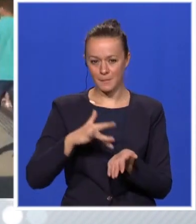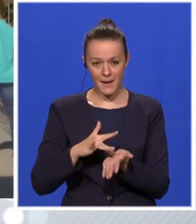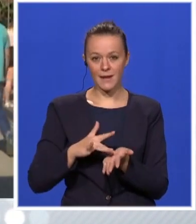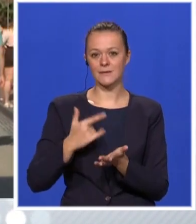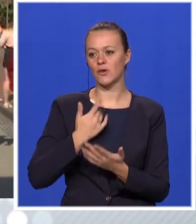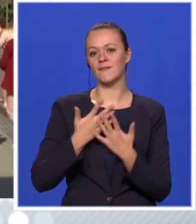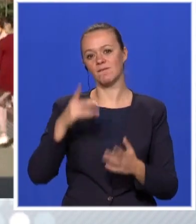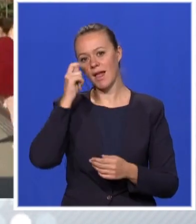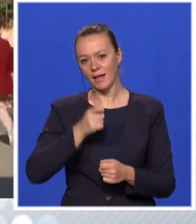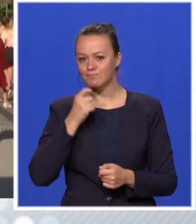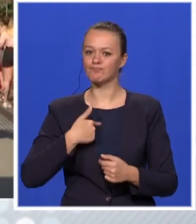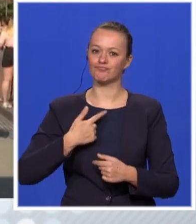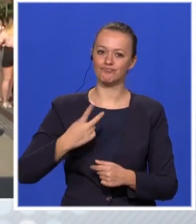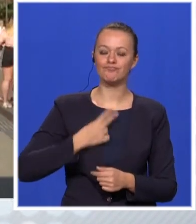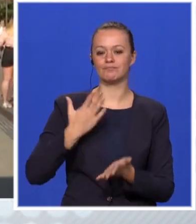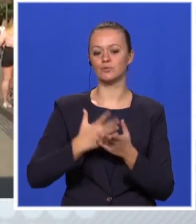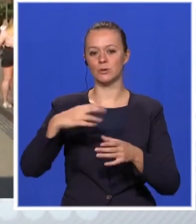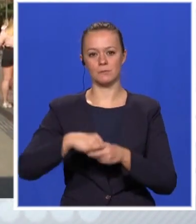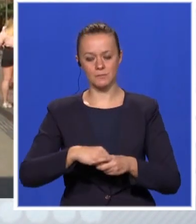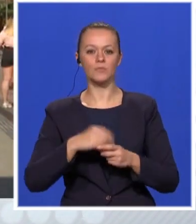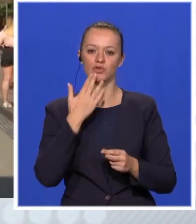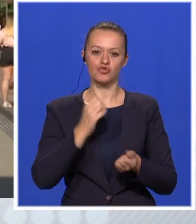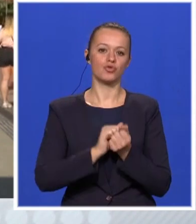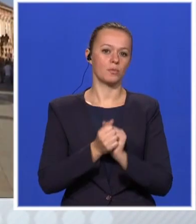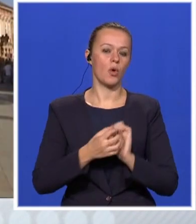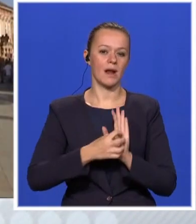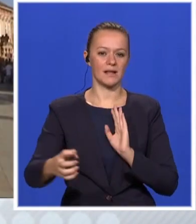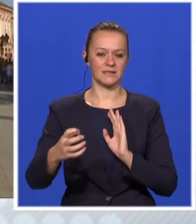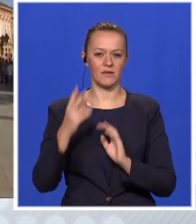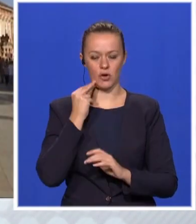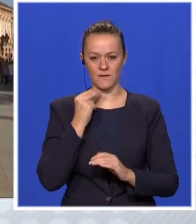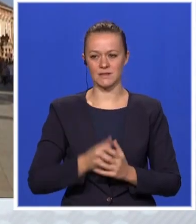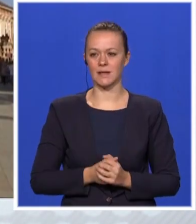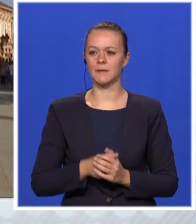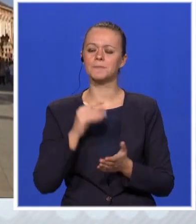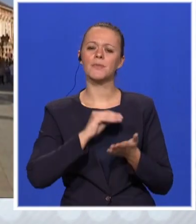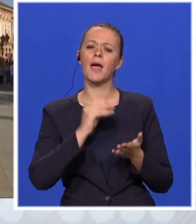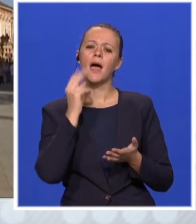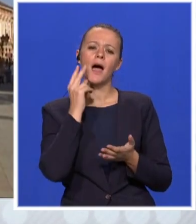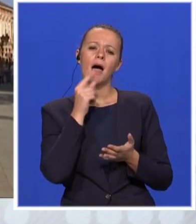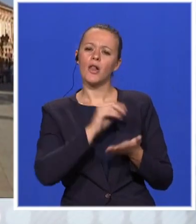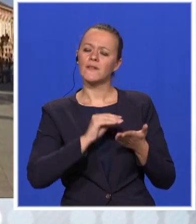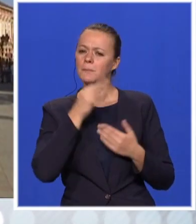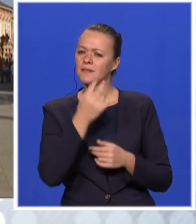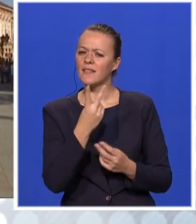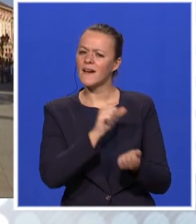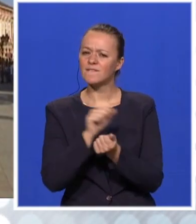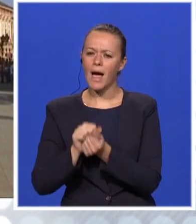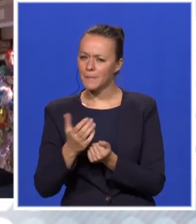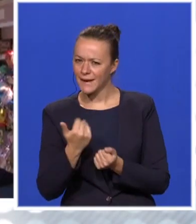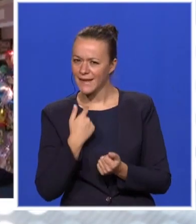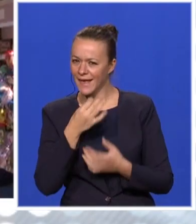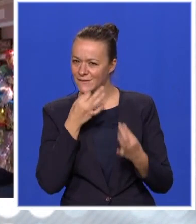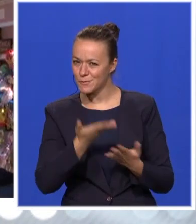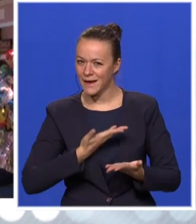bio deo celeve priče i što ću nastaviti da se borim za Novi Sad. Možete da vam otkrite koje su to dve fabrike? Pa mene